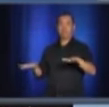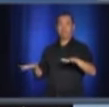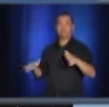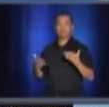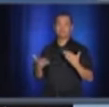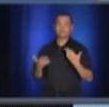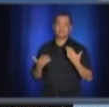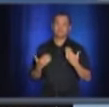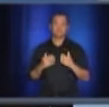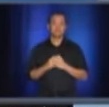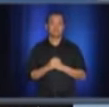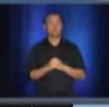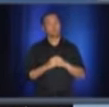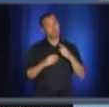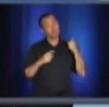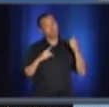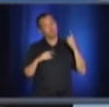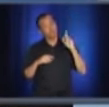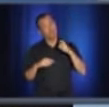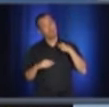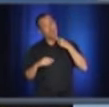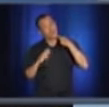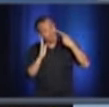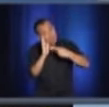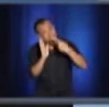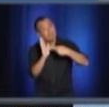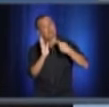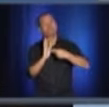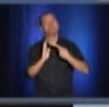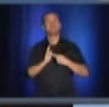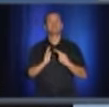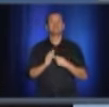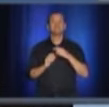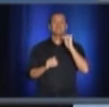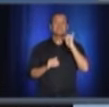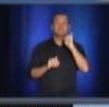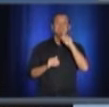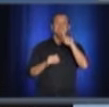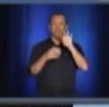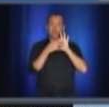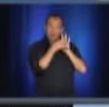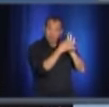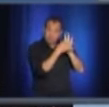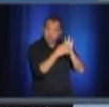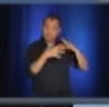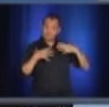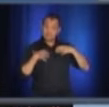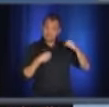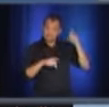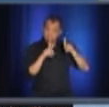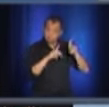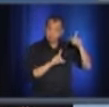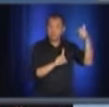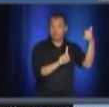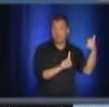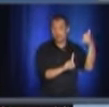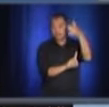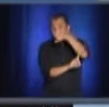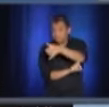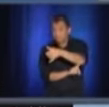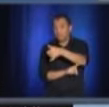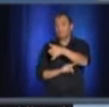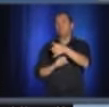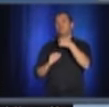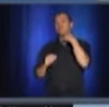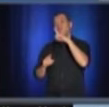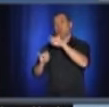publique. Si on vous dit, vous avez été en contact avec un cas, puis on vous demande de vous isoler, puis de passer le test, n'allez pas, parce qu'on a des histoires de gens